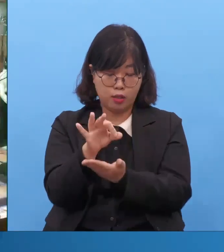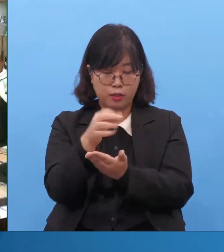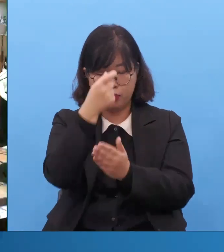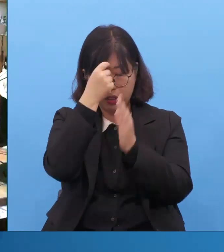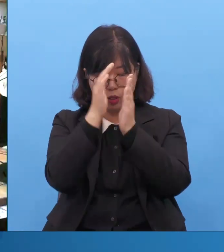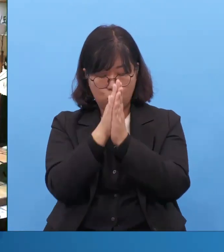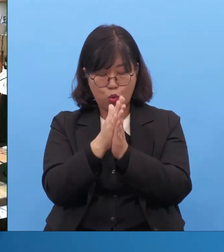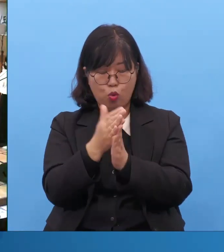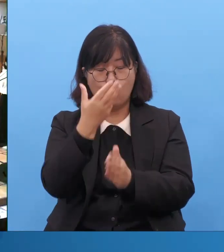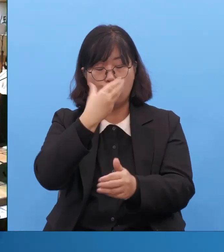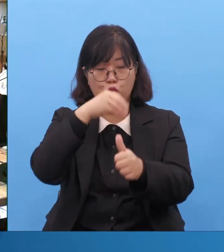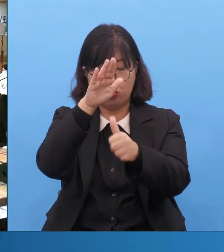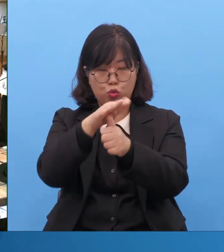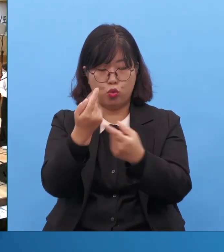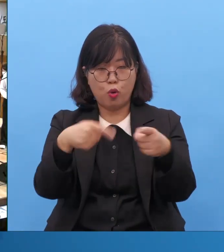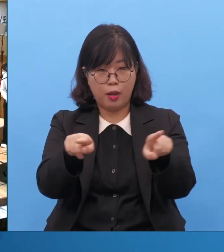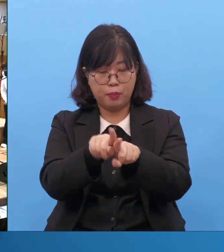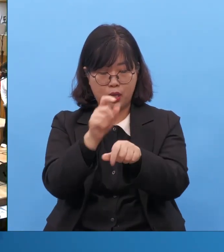마치겠습니다